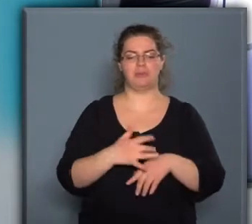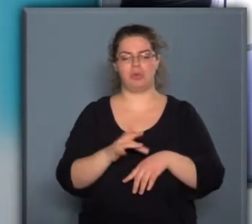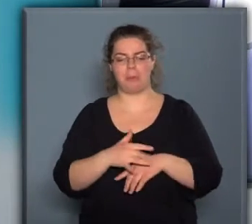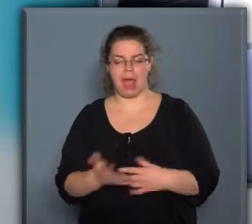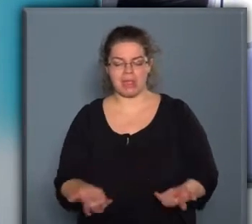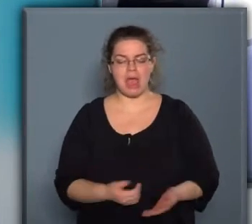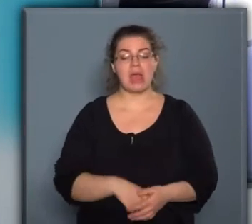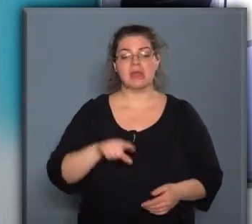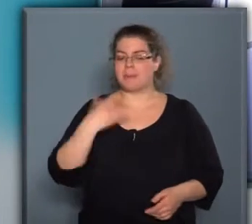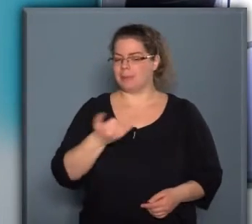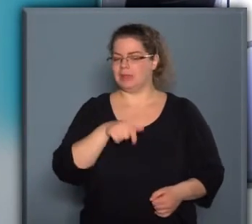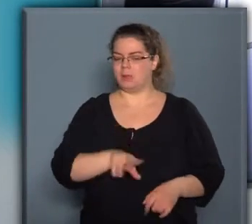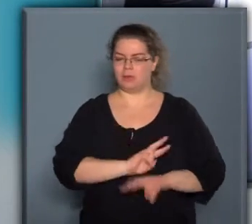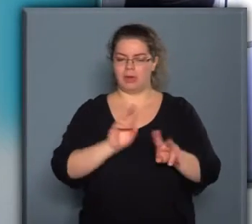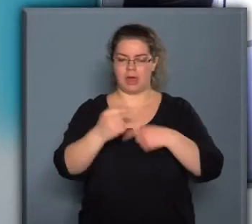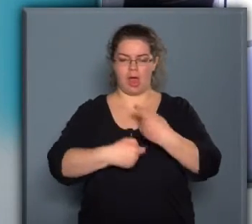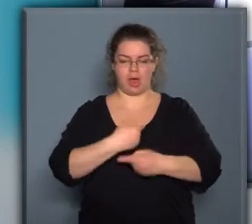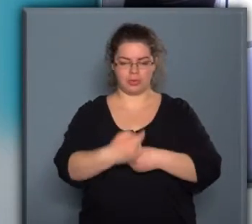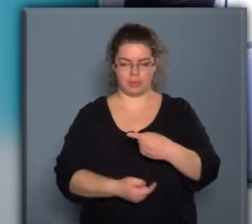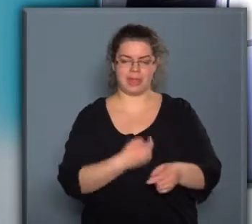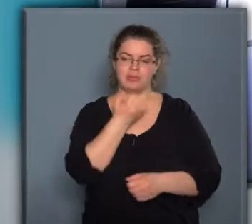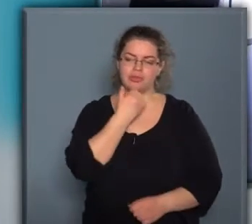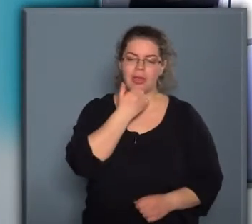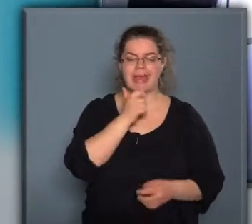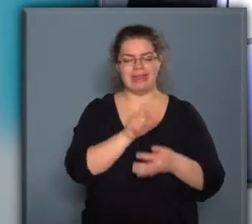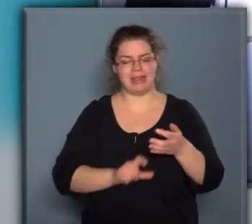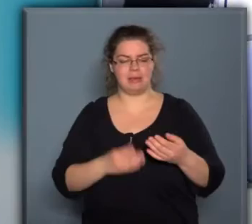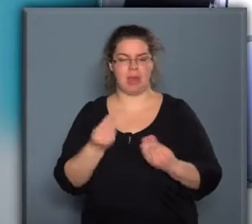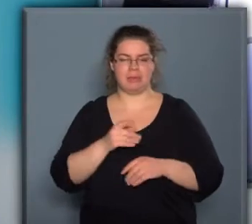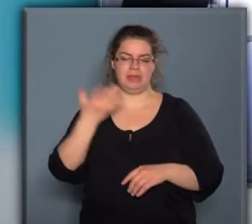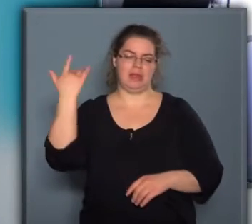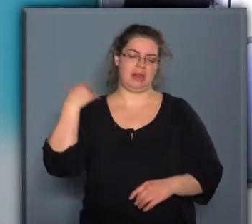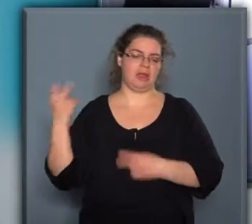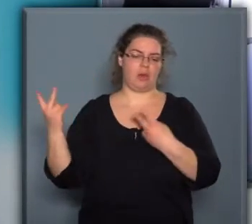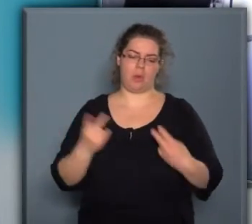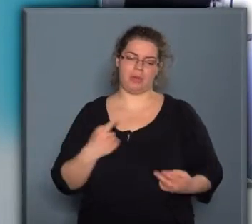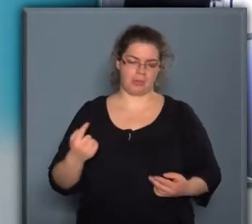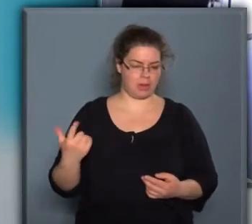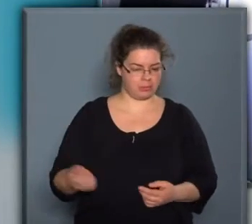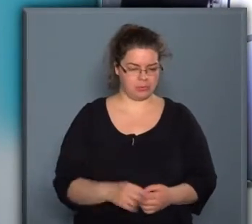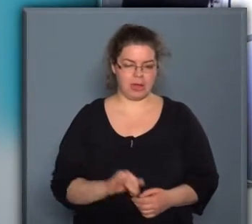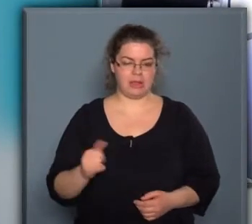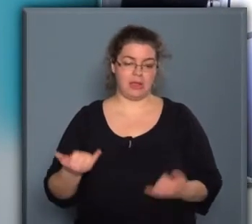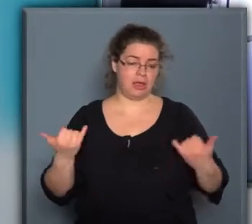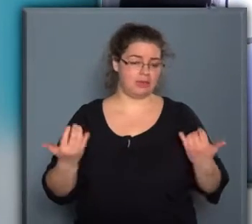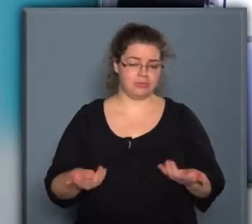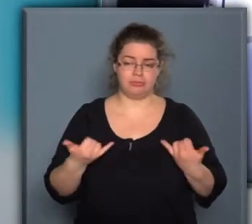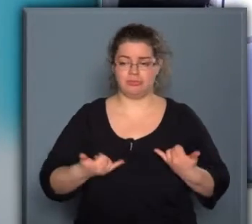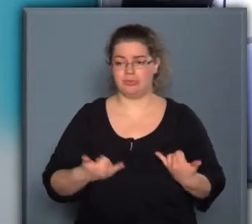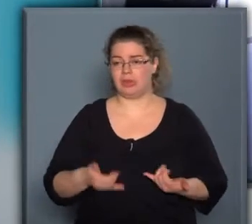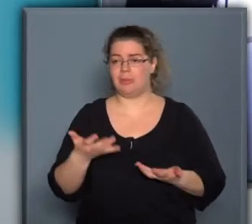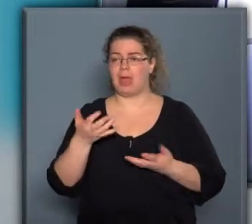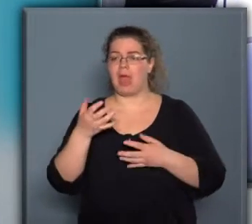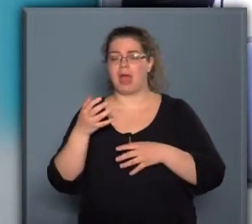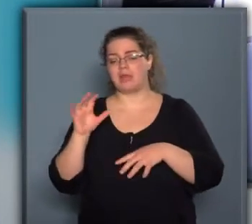próbálják ki. De azért mindig ott van az a hagyományos saját receptúra, amit régről hoztak magukkal, tehát most éppen a kókuszkocka